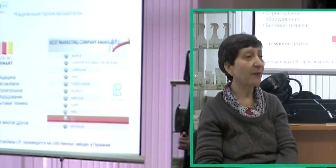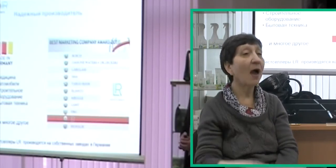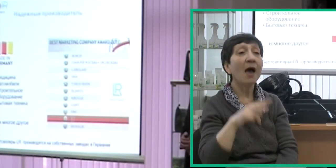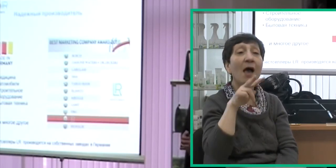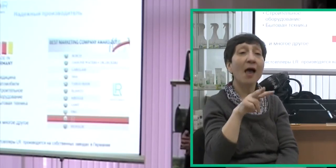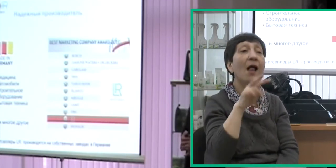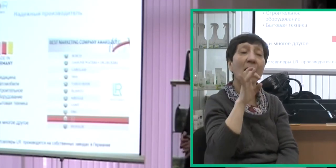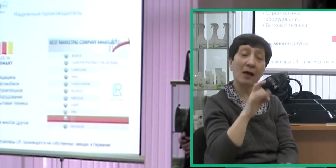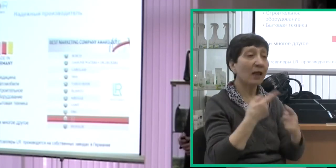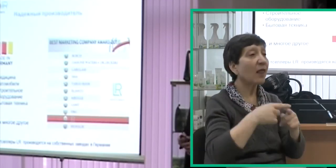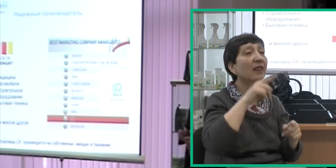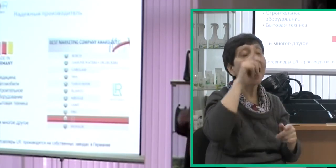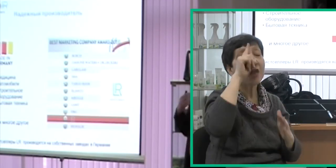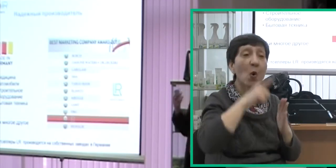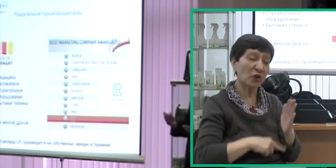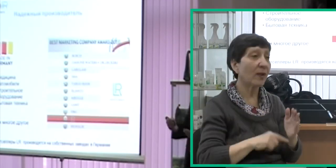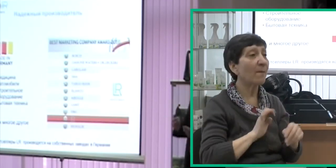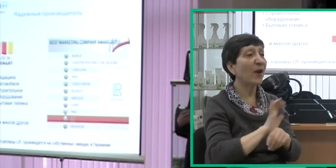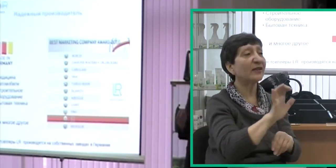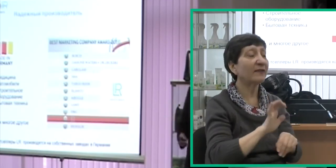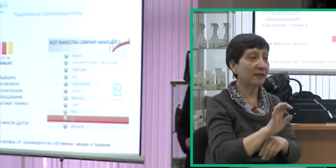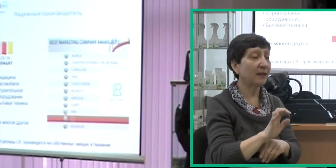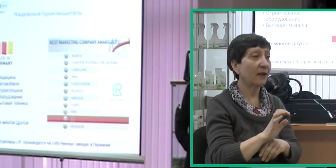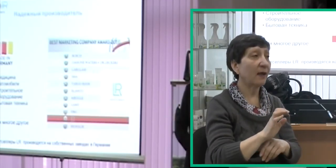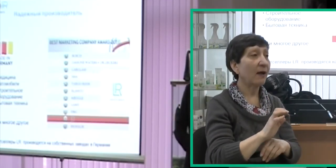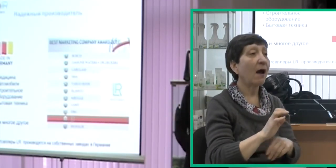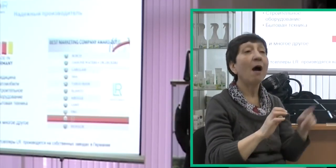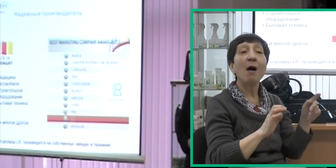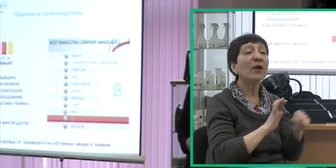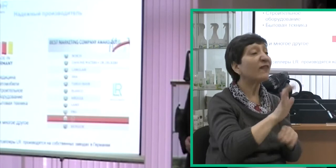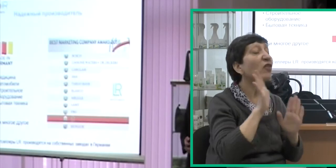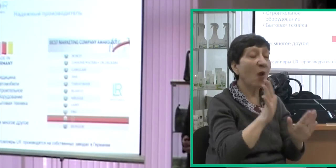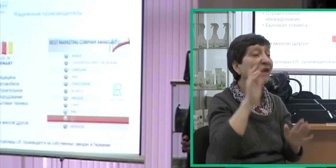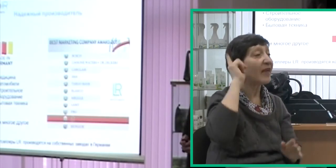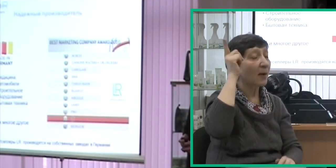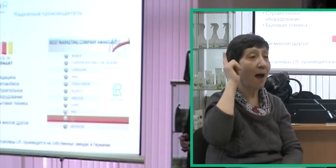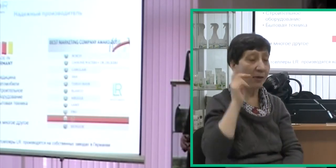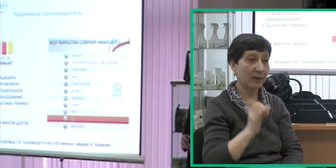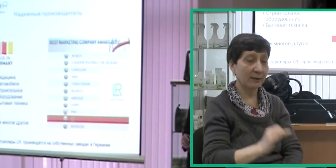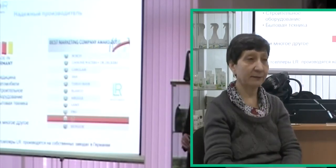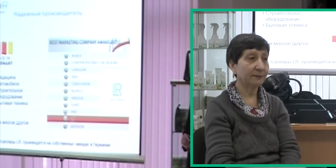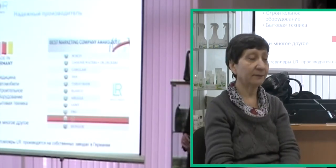Элэ является надежным производителем еще и потому, что мы производим нашу продукцию только в Германии.